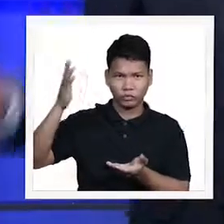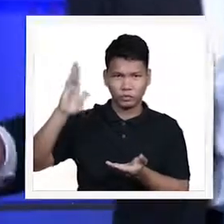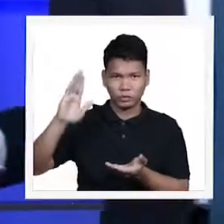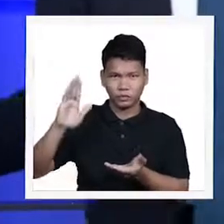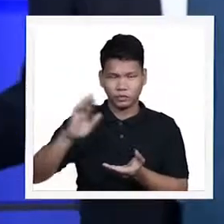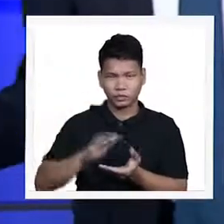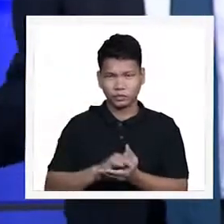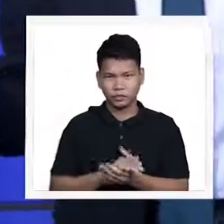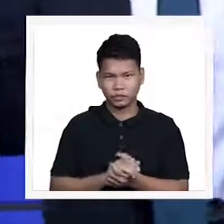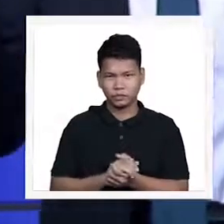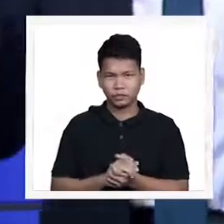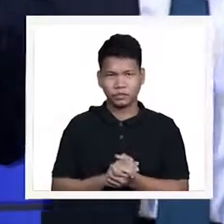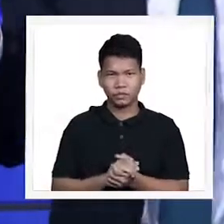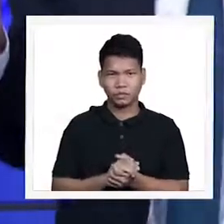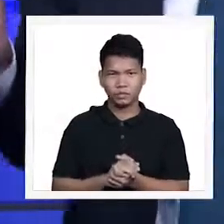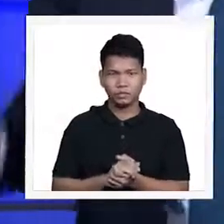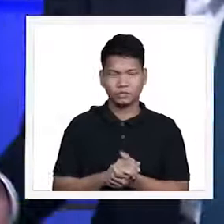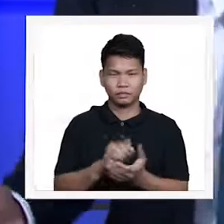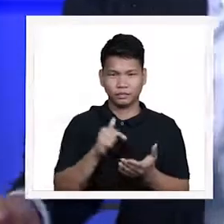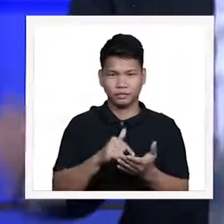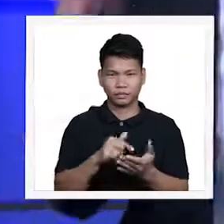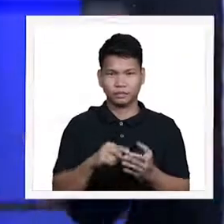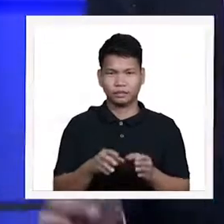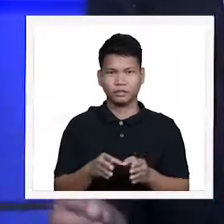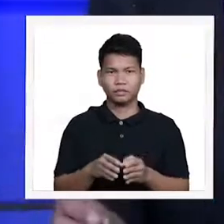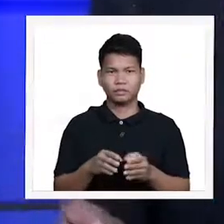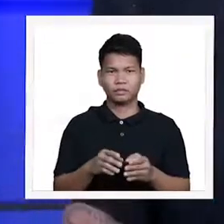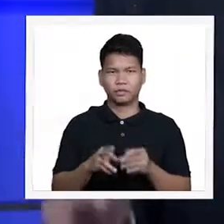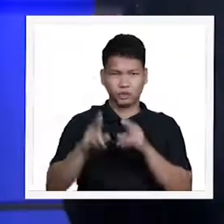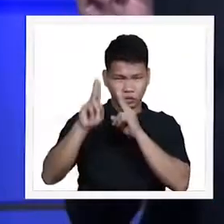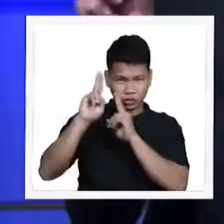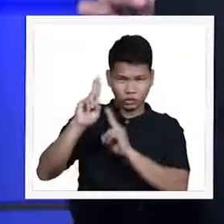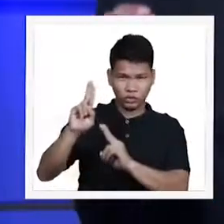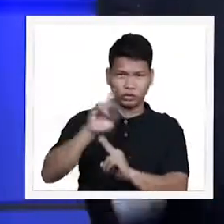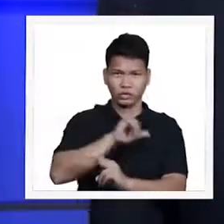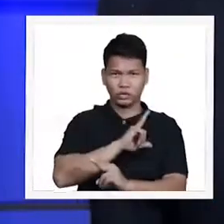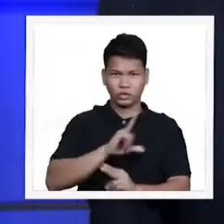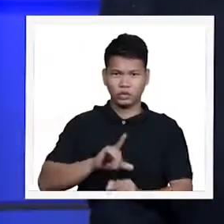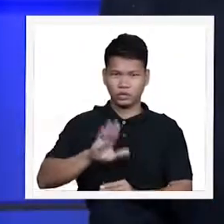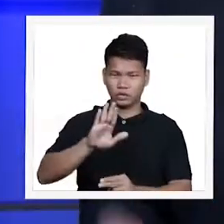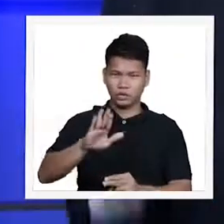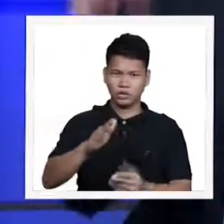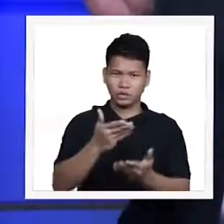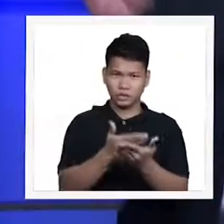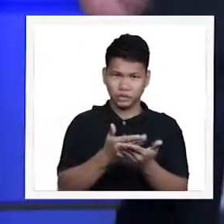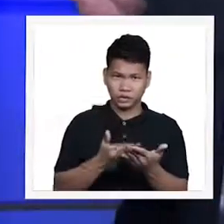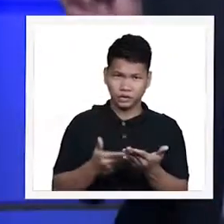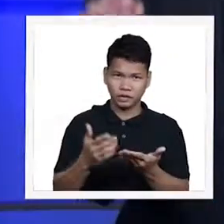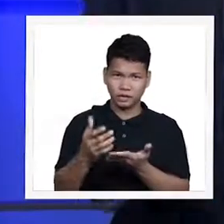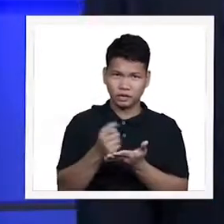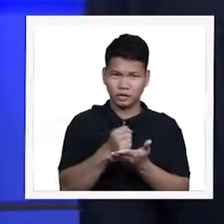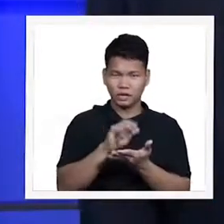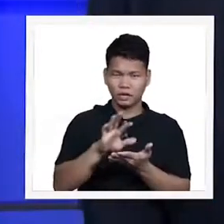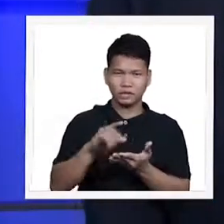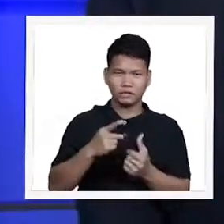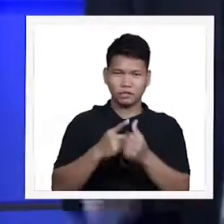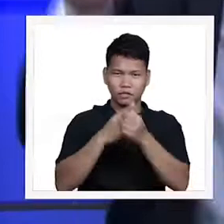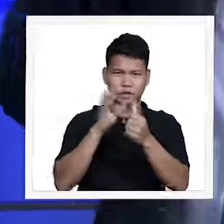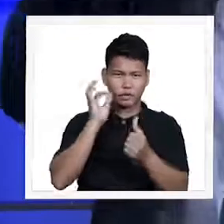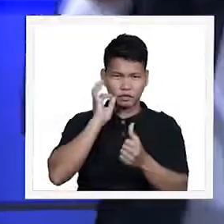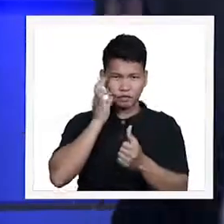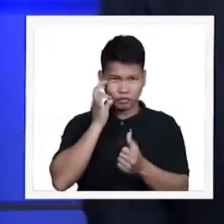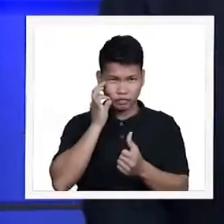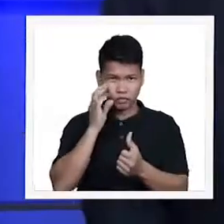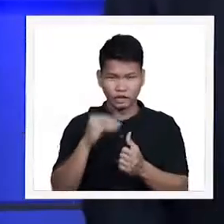Panginoon kaya ngat ang sabi po rito honor the Lord with thy substance and with the first fruits of all